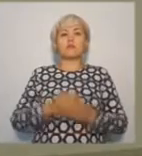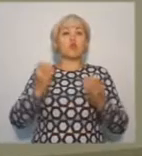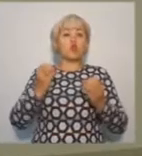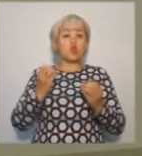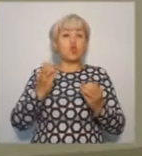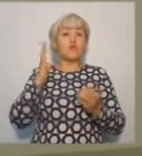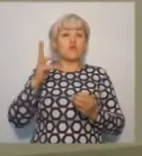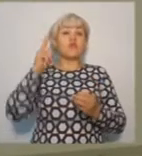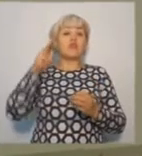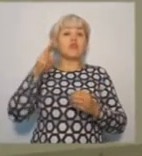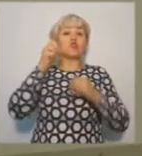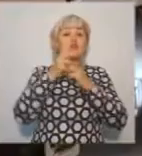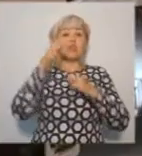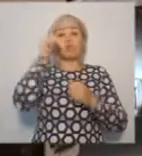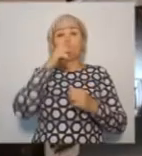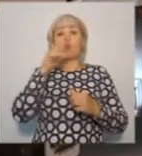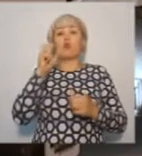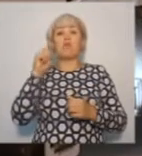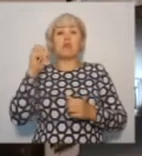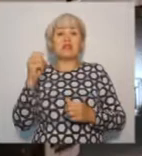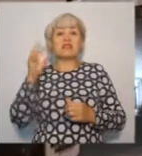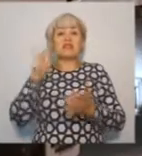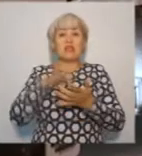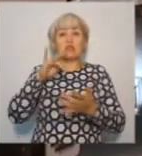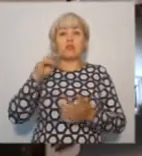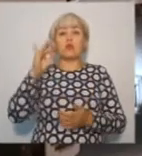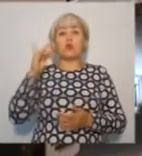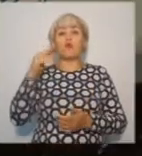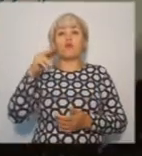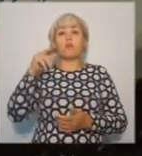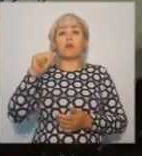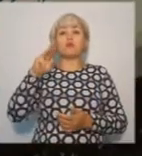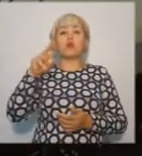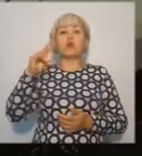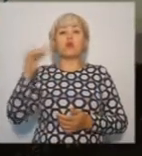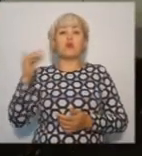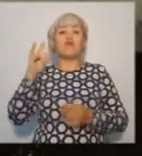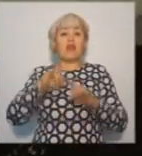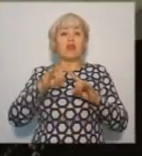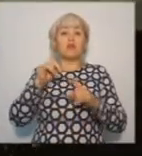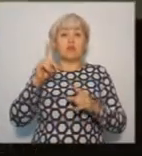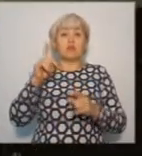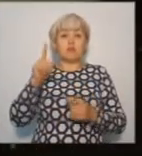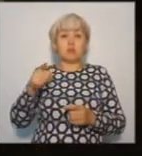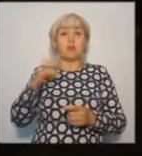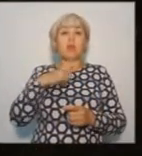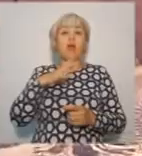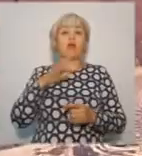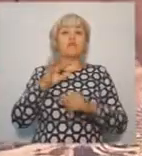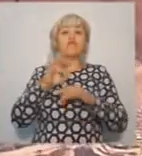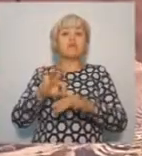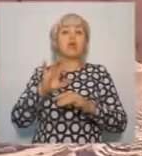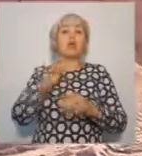Еще в 2013 году на базе Центра профпатологии в Хантамансийском округе была организована работа так называемой передвижной поликлиники.